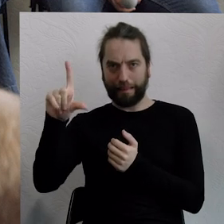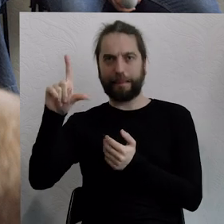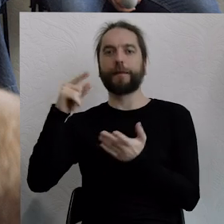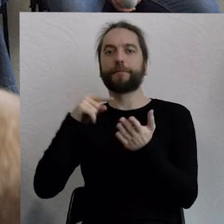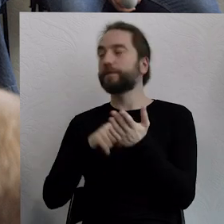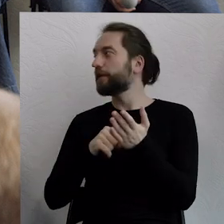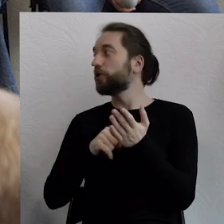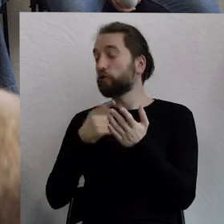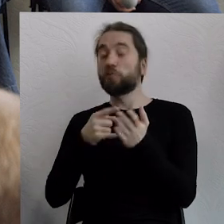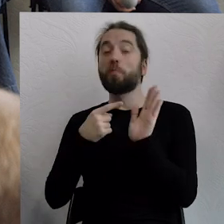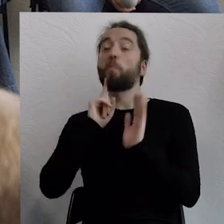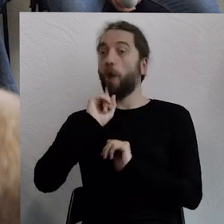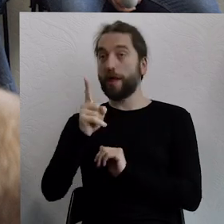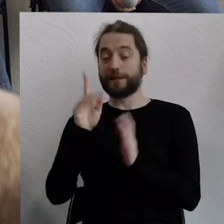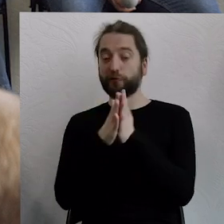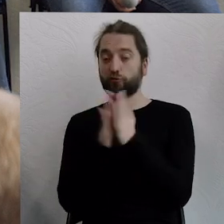bardzo Państwu polecam.